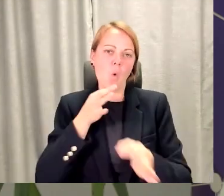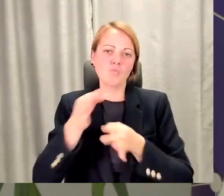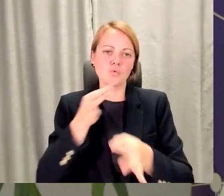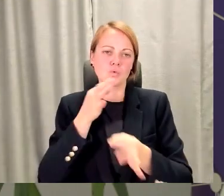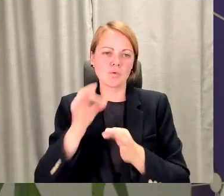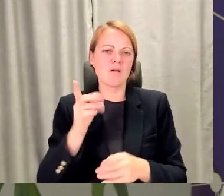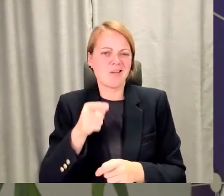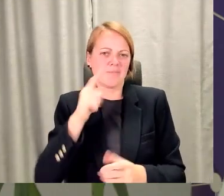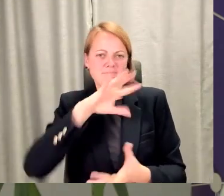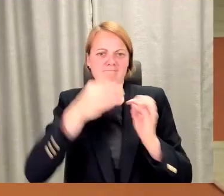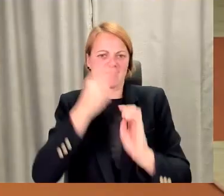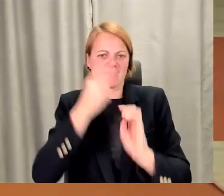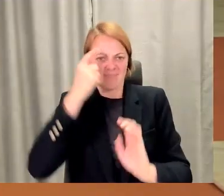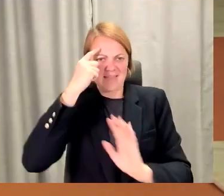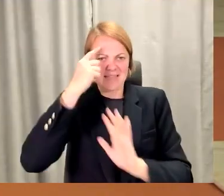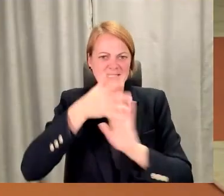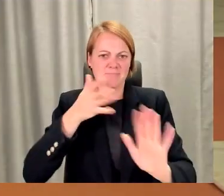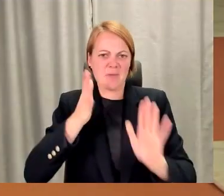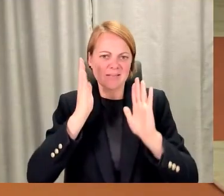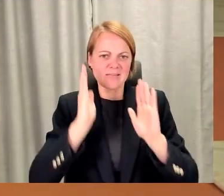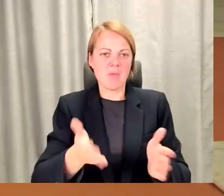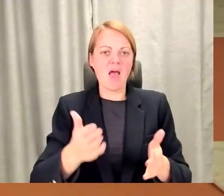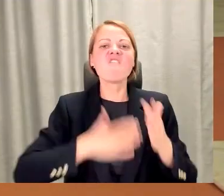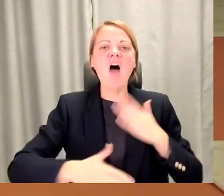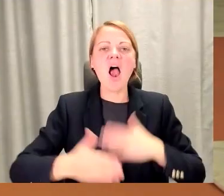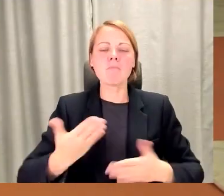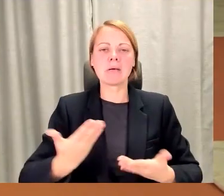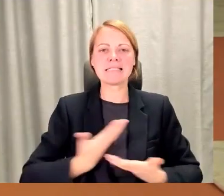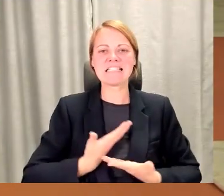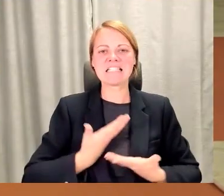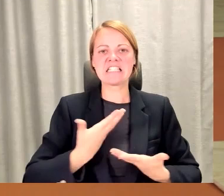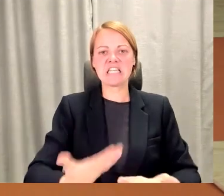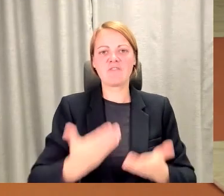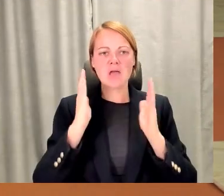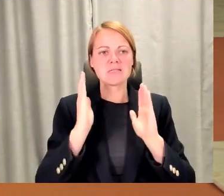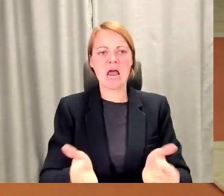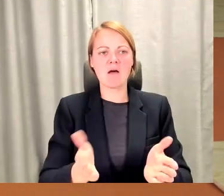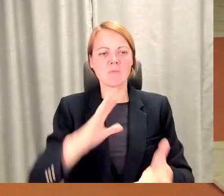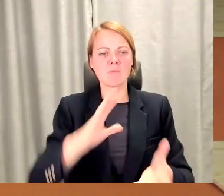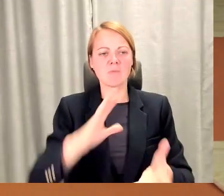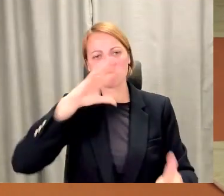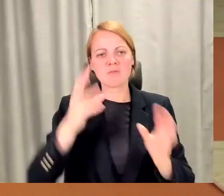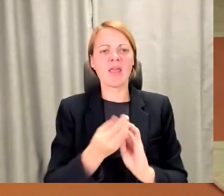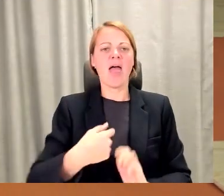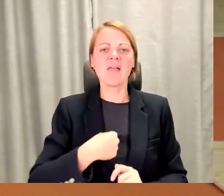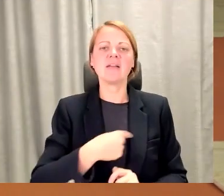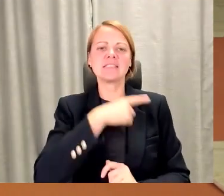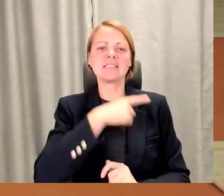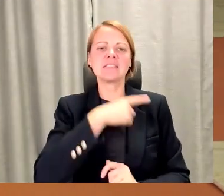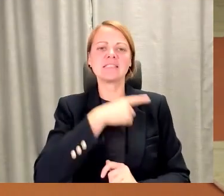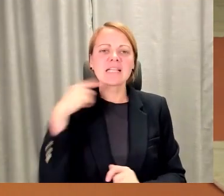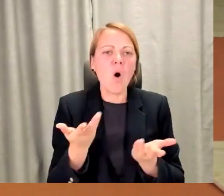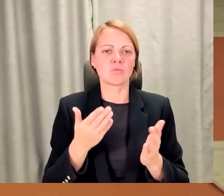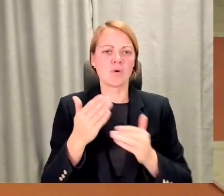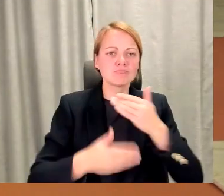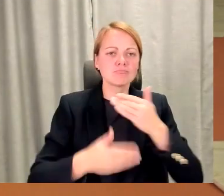ir vispār velmi dzīvot. Pēc idejas. Vispār vitalitāte es gribu kaut ko dzīvē darīt. Nevis sēdēt un bubināt iekšē, ka kaut kas